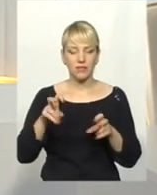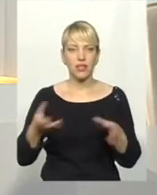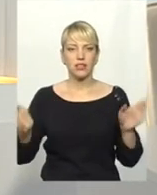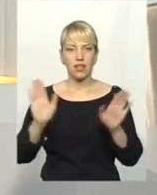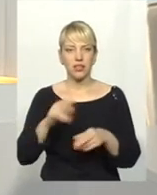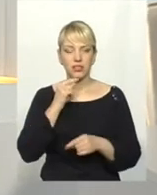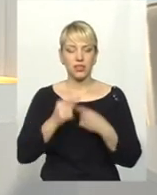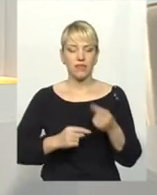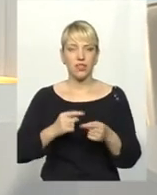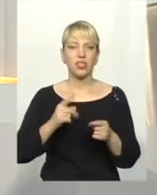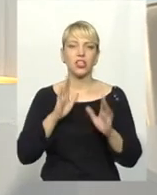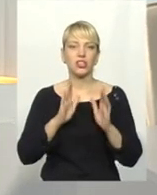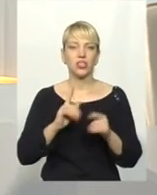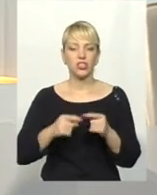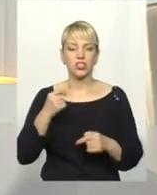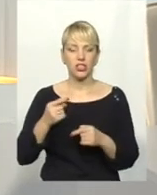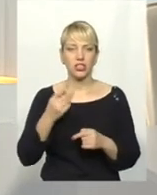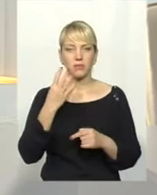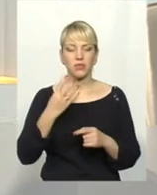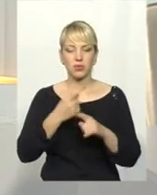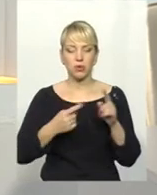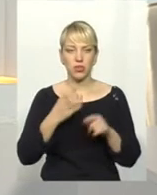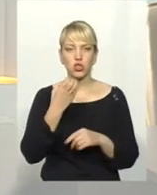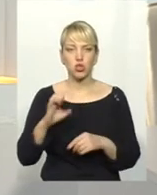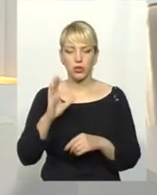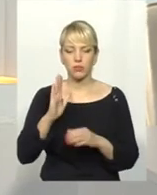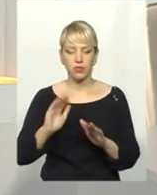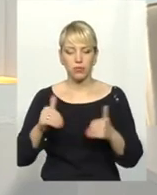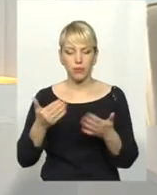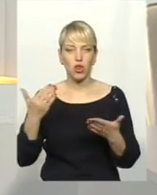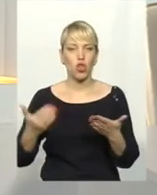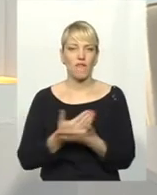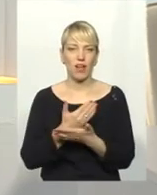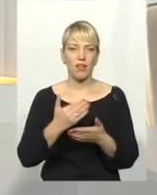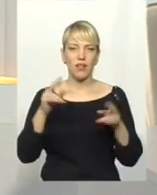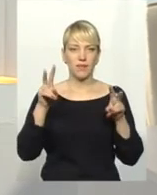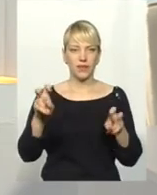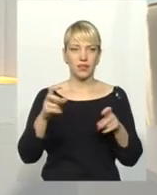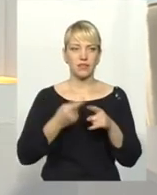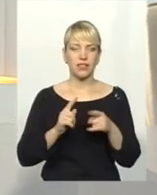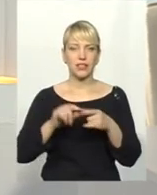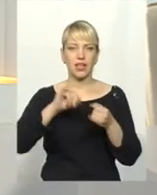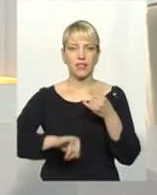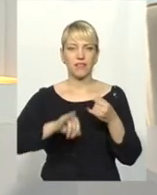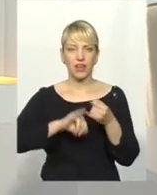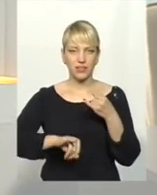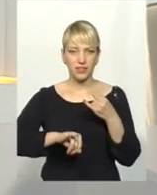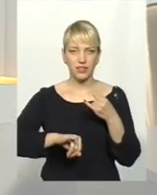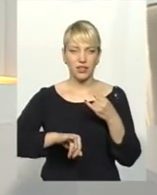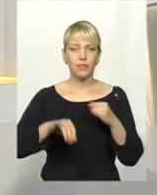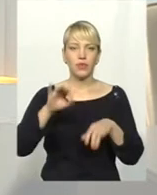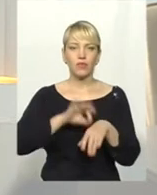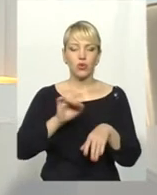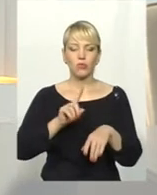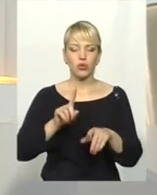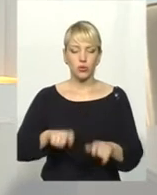буде запропонована інша? Зараз нова назва більш прозаїчна – це інфекції. Інфекції хвороби,